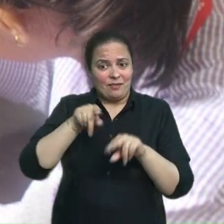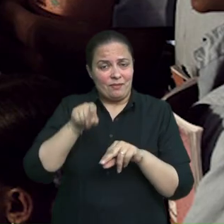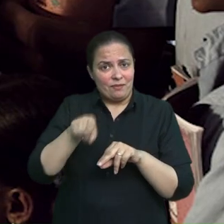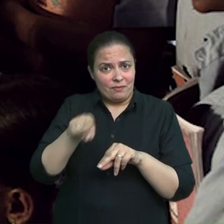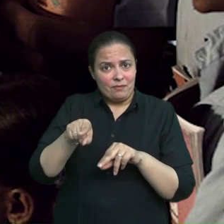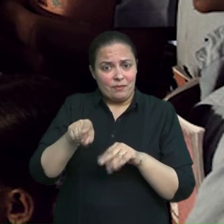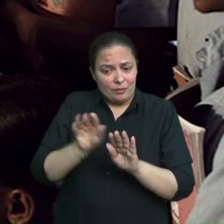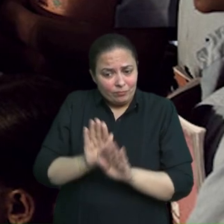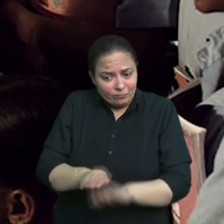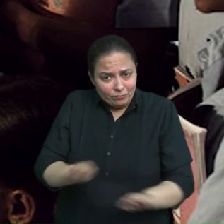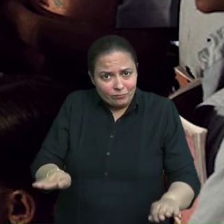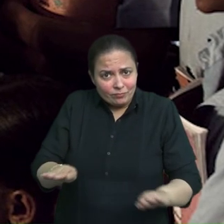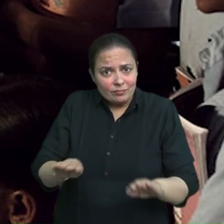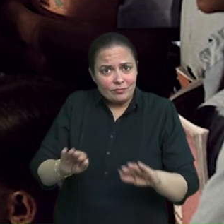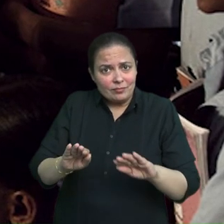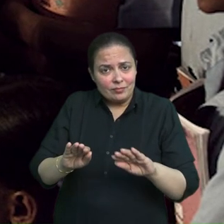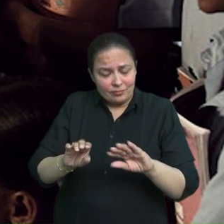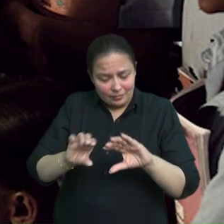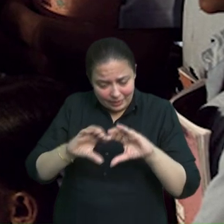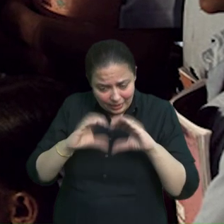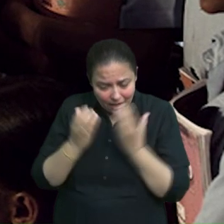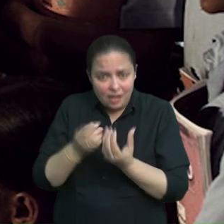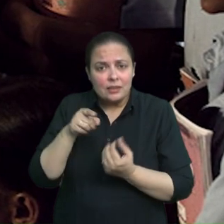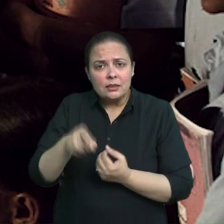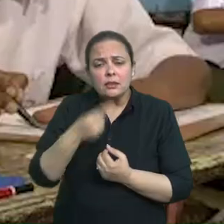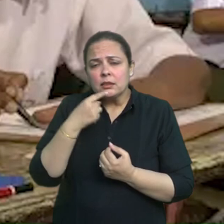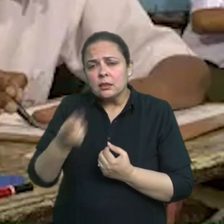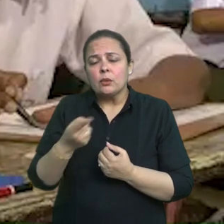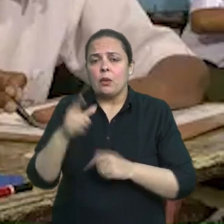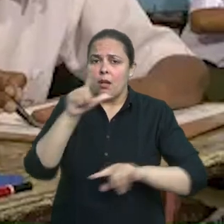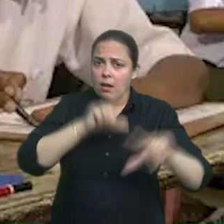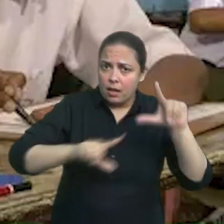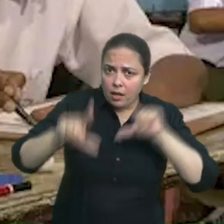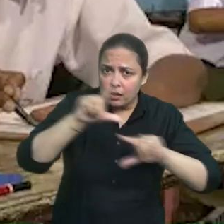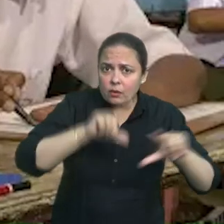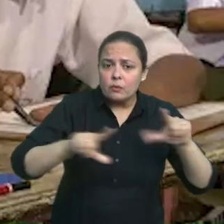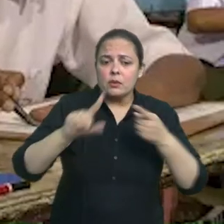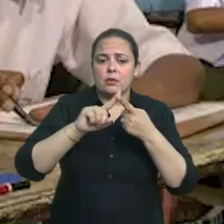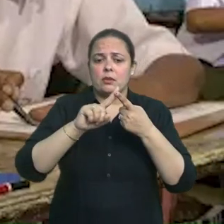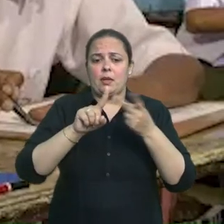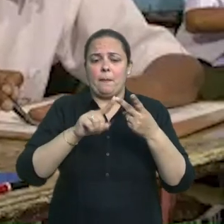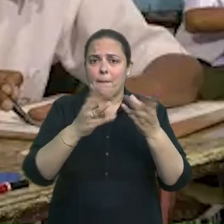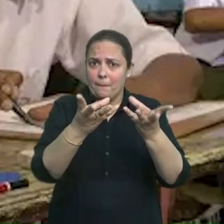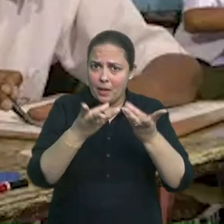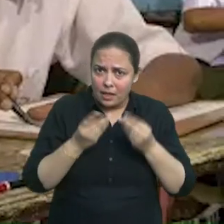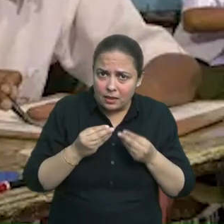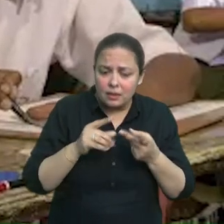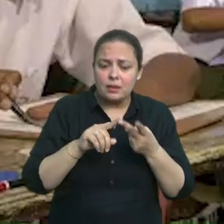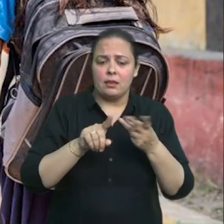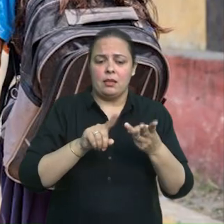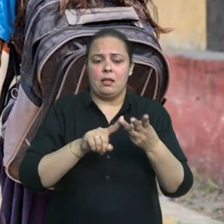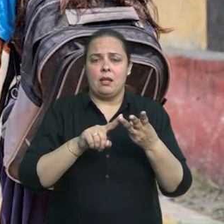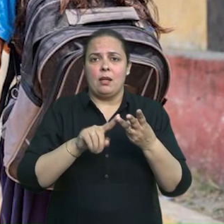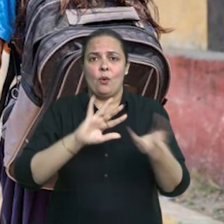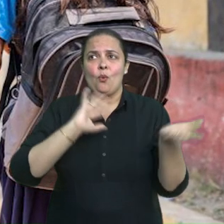परारंबिक स्तर पर इस से जुड़े बुन्यादी कौशल सीखने के भरपूर अफसर देने की भी अवशक्ता है। साथियों,